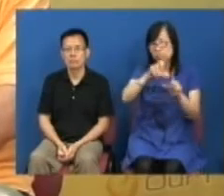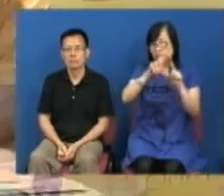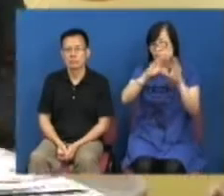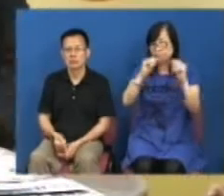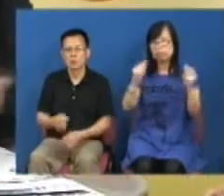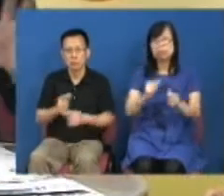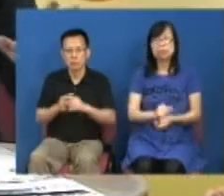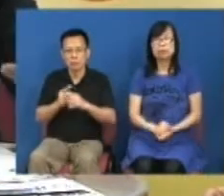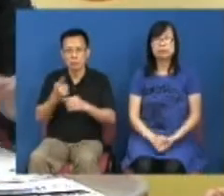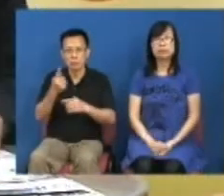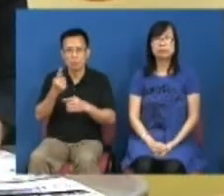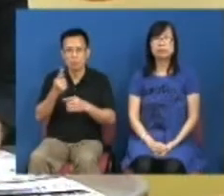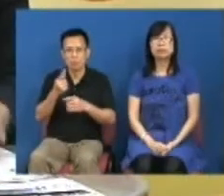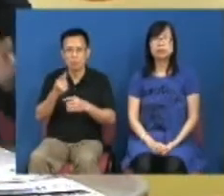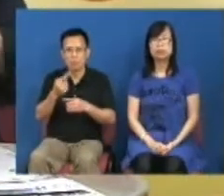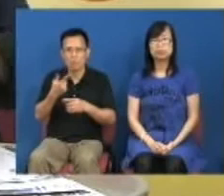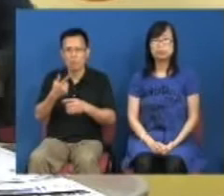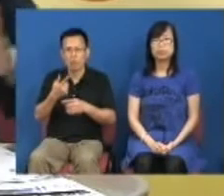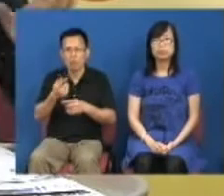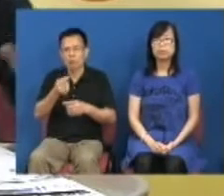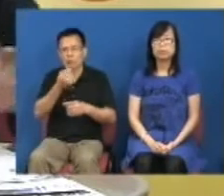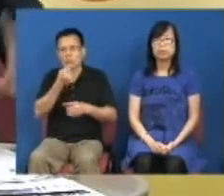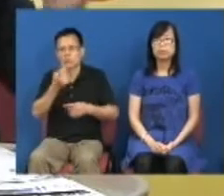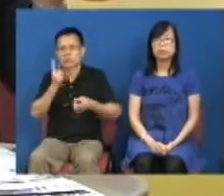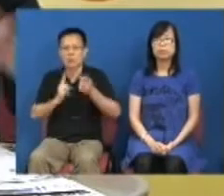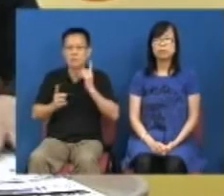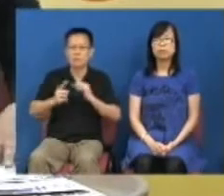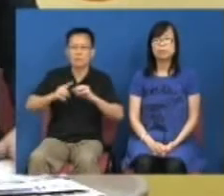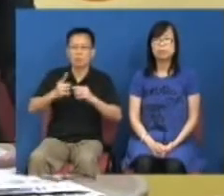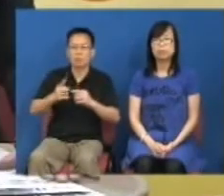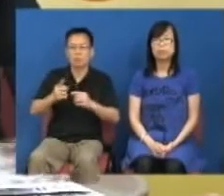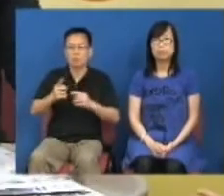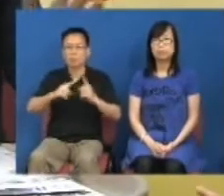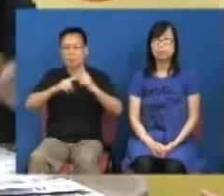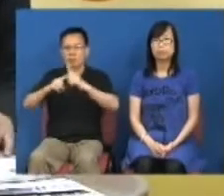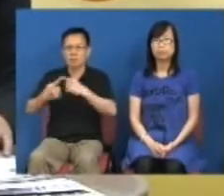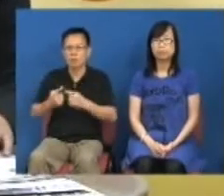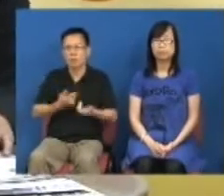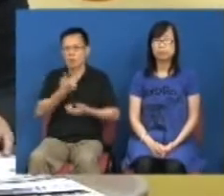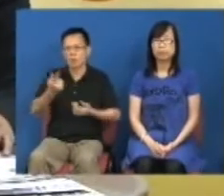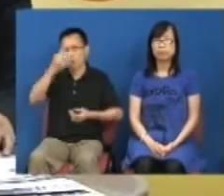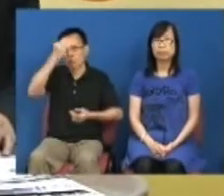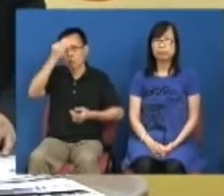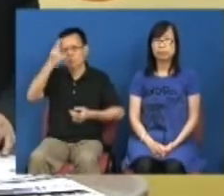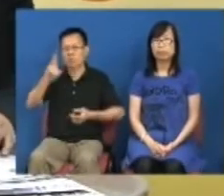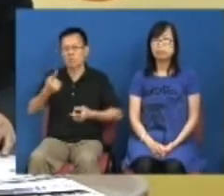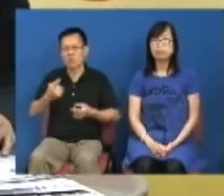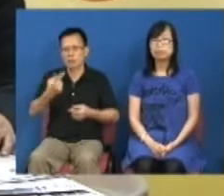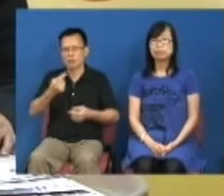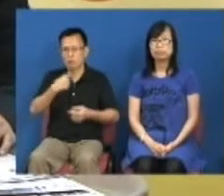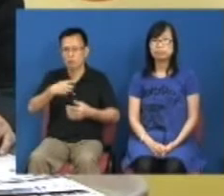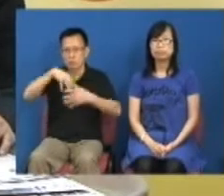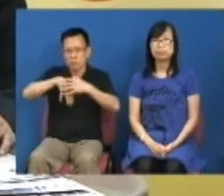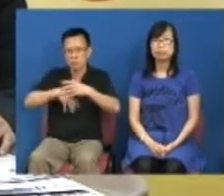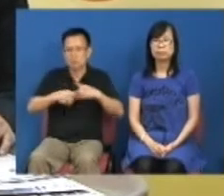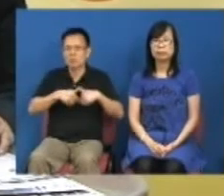当然在爱好自由民主的阵营泛民很多学者就说有些核心价值我们要坚